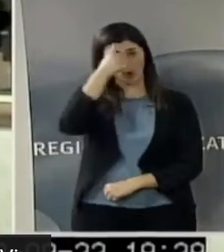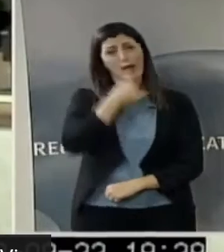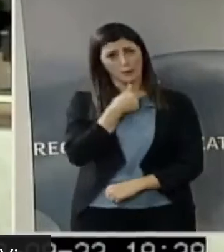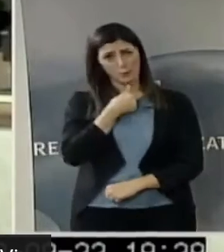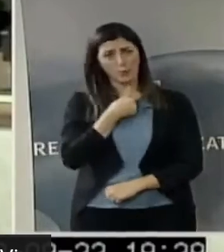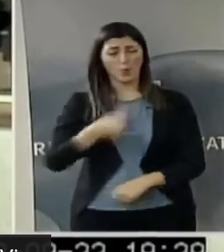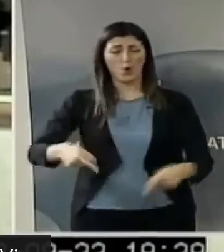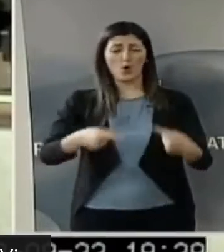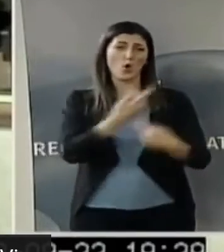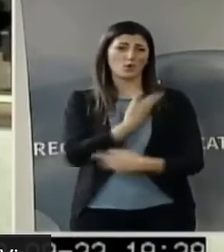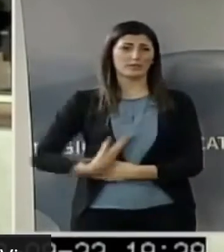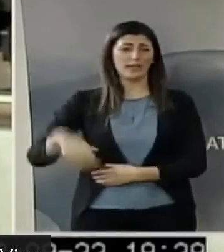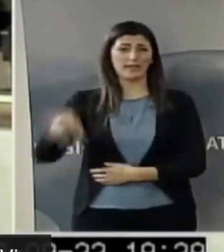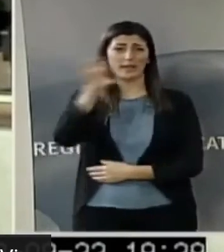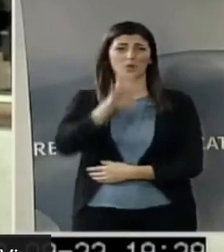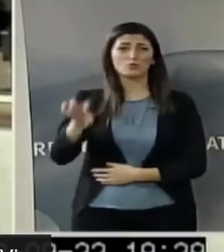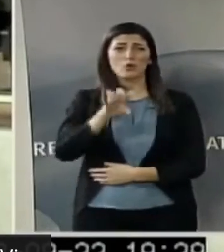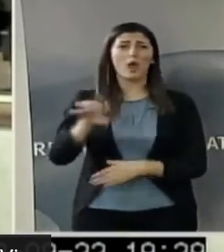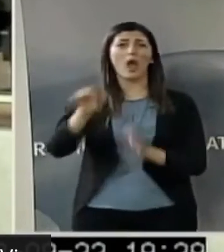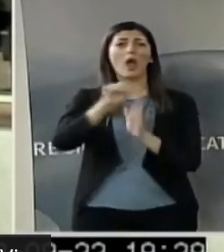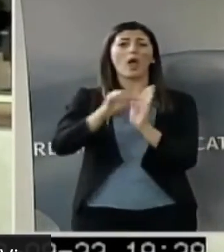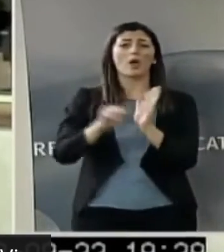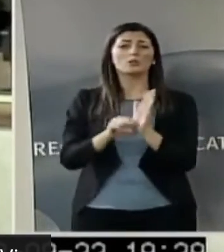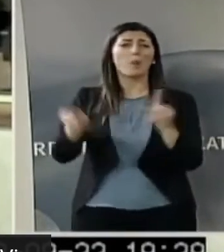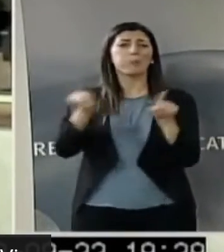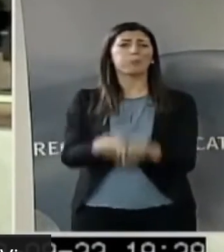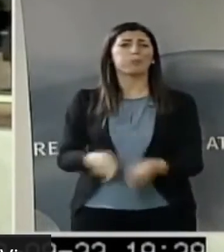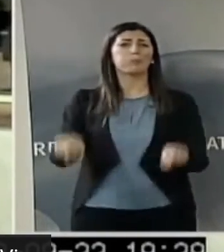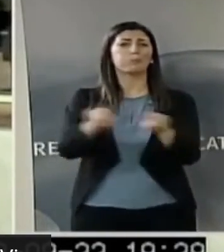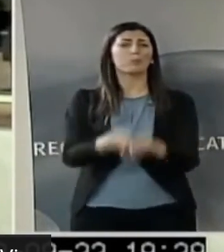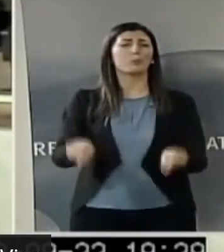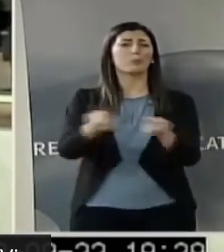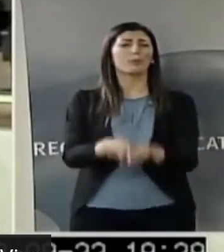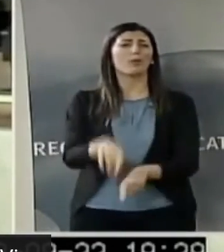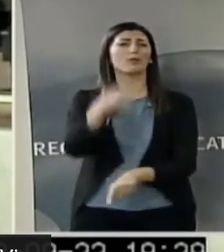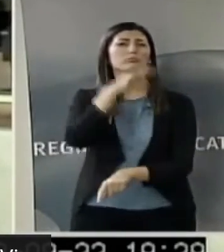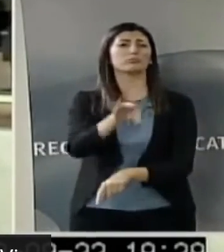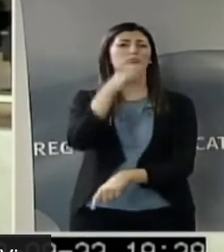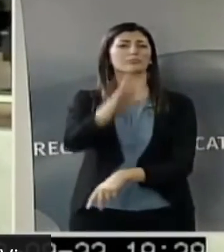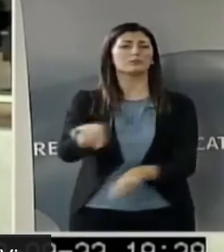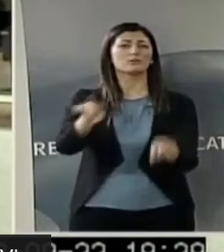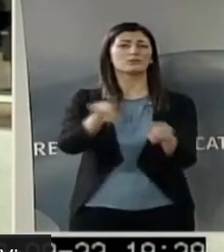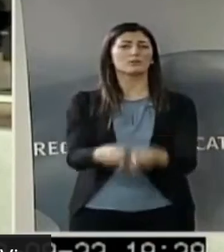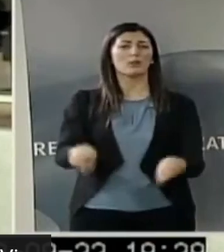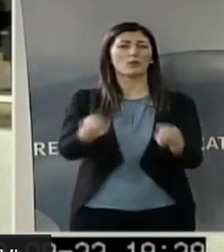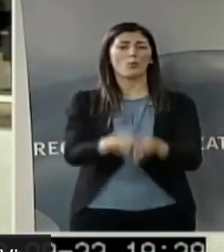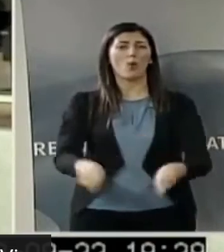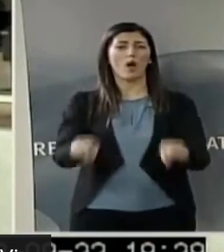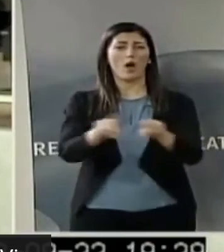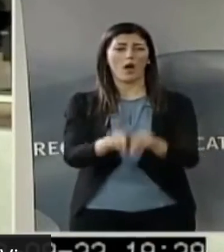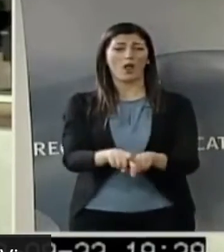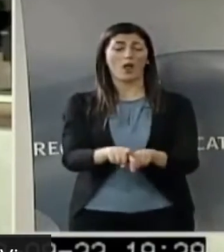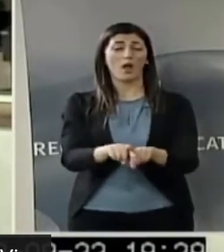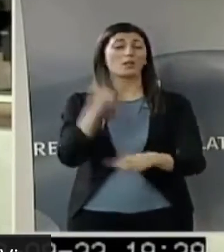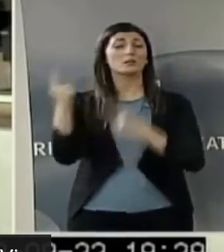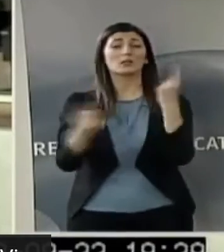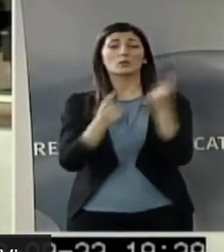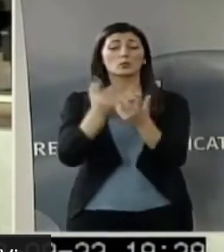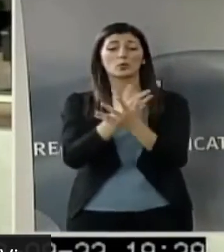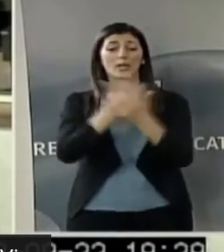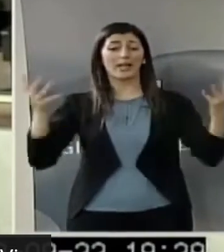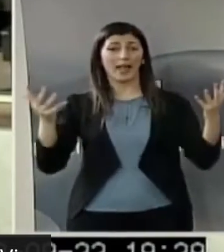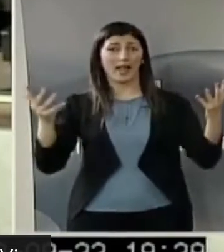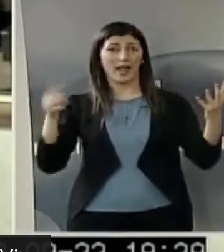solite storie, sempre le solite giustificazioni, senza dare un quadro e una fotografia dell'attuale